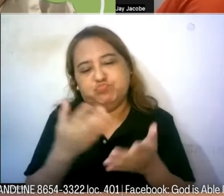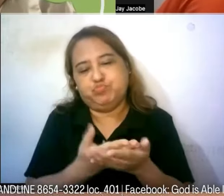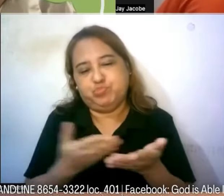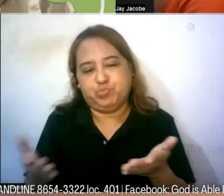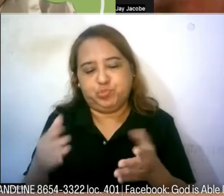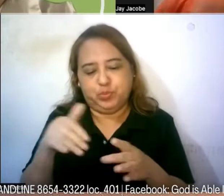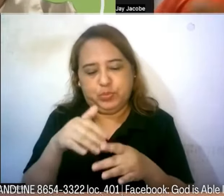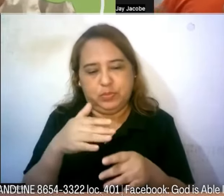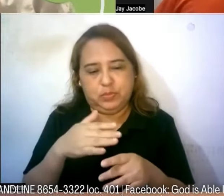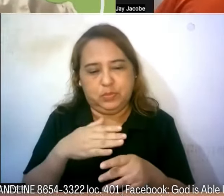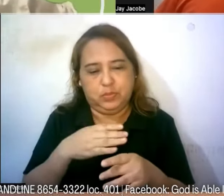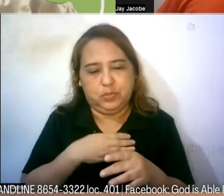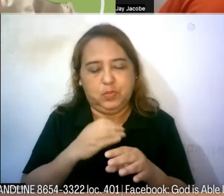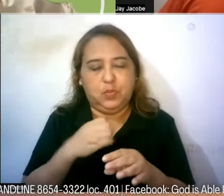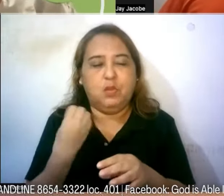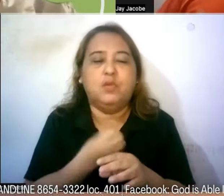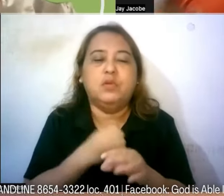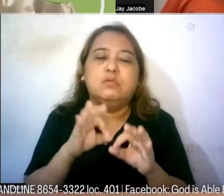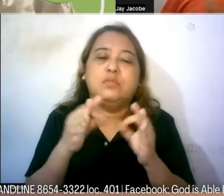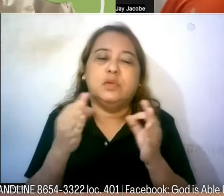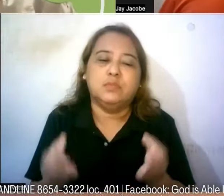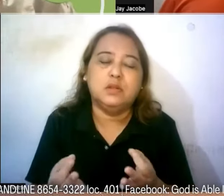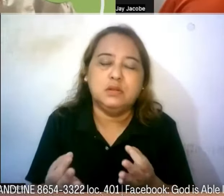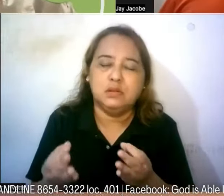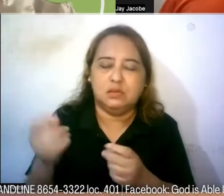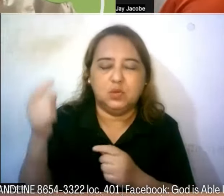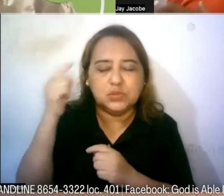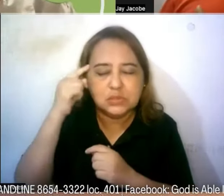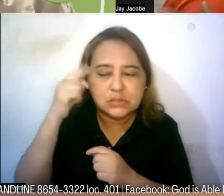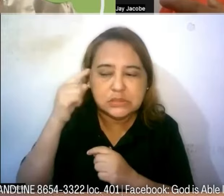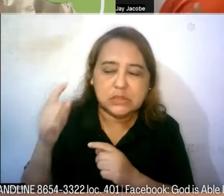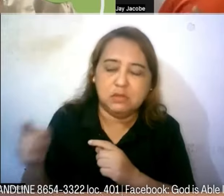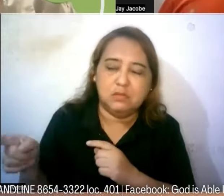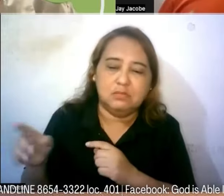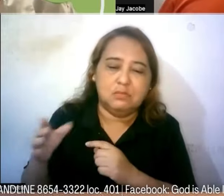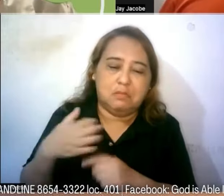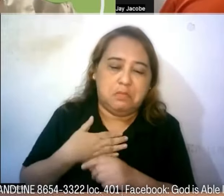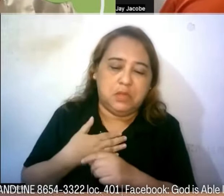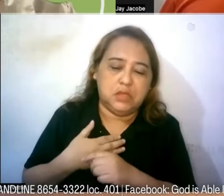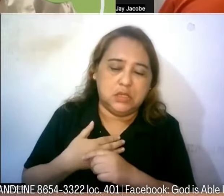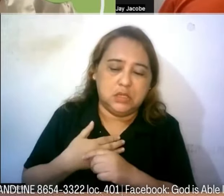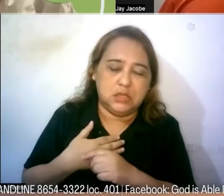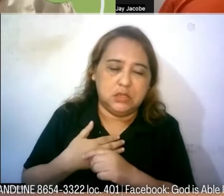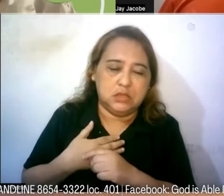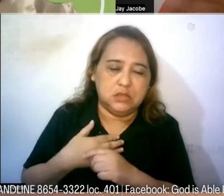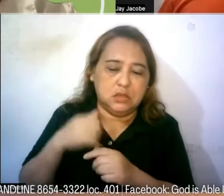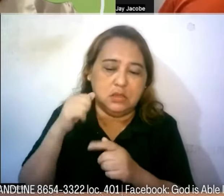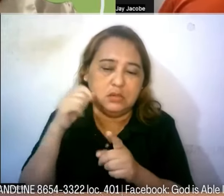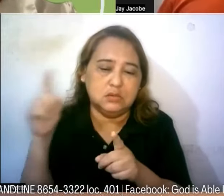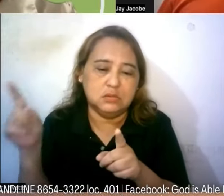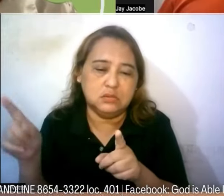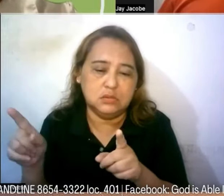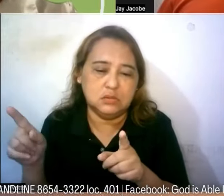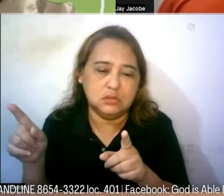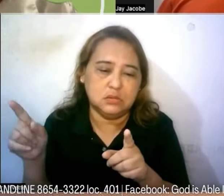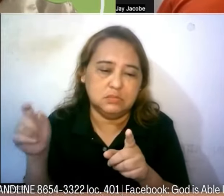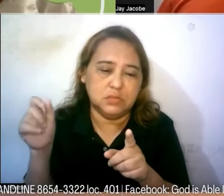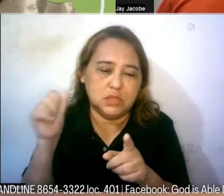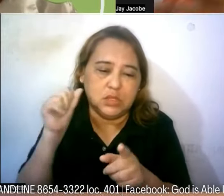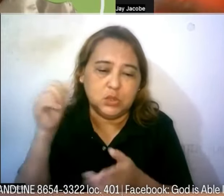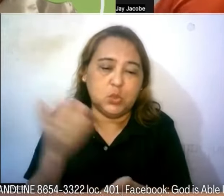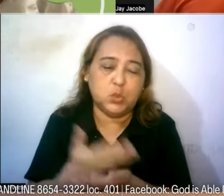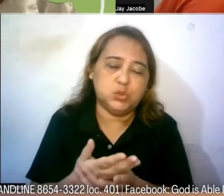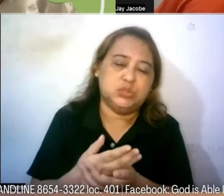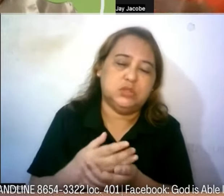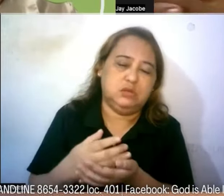yung inintindi ko pag-aaral ng aking anak sa pangalang si Giselle ay college na po siya ay